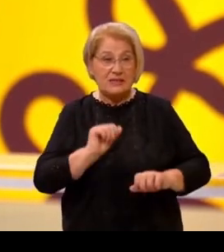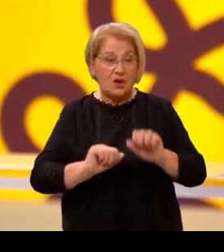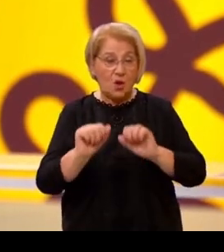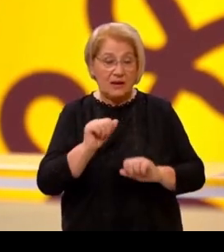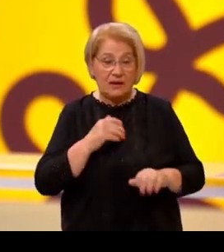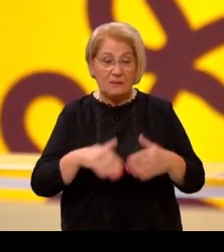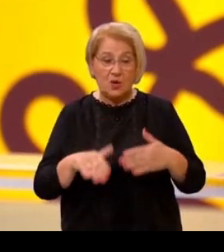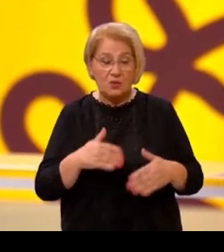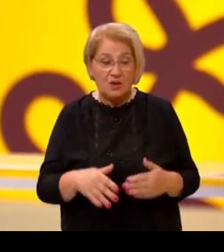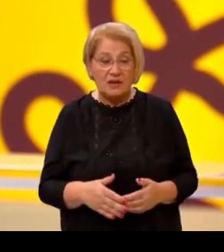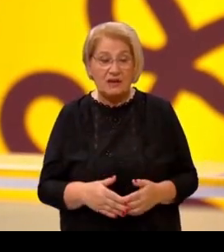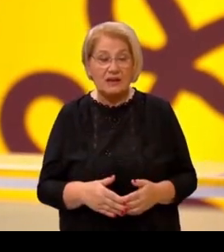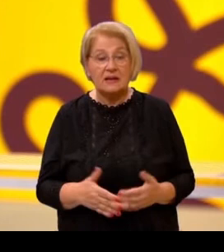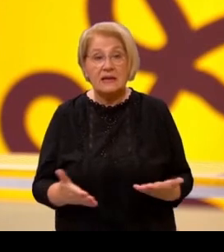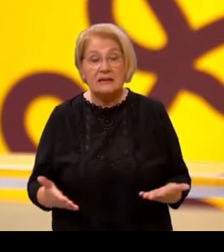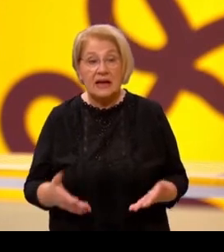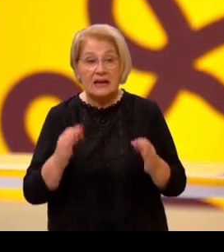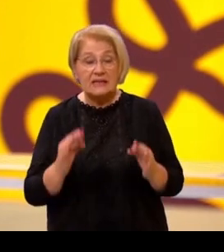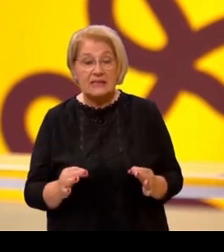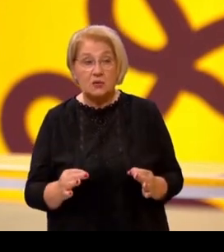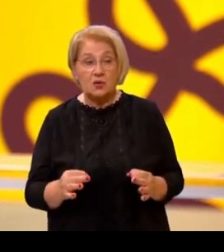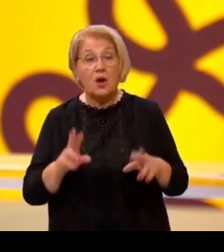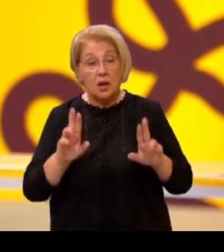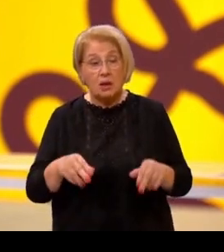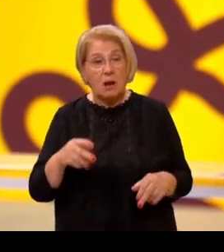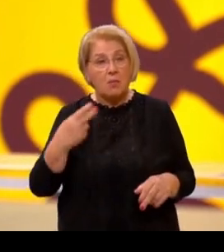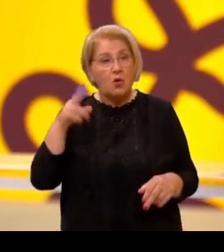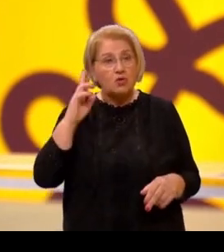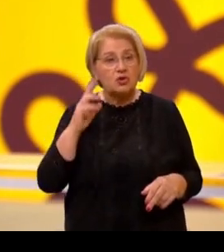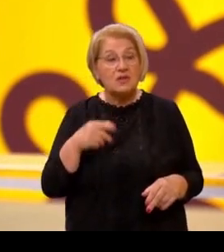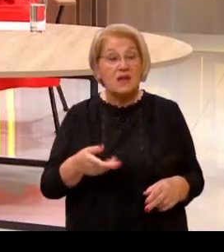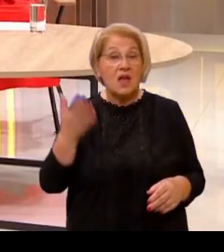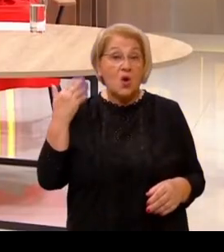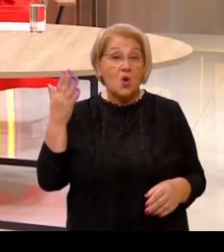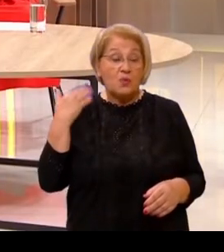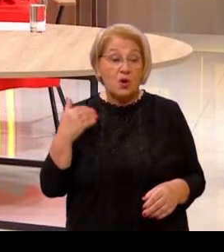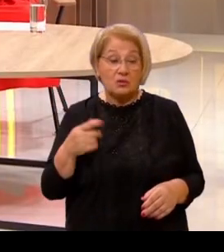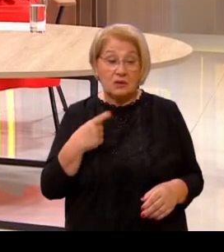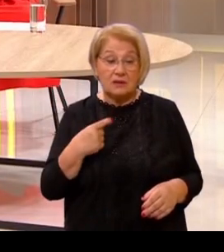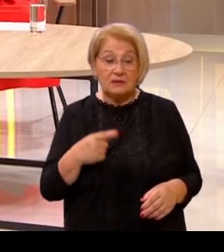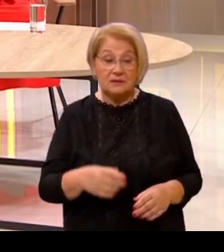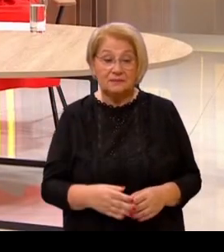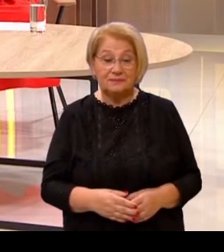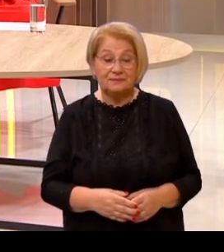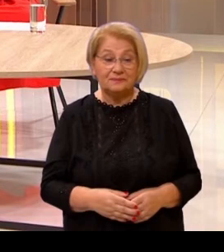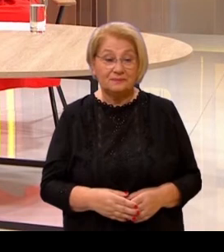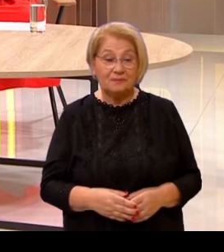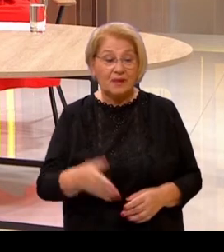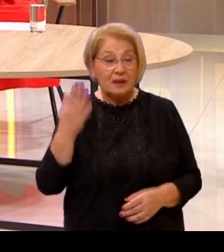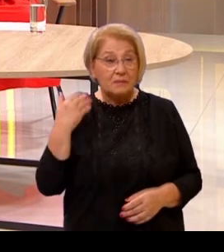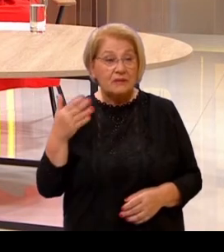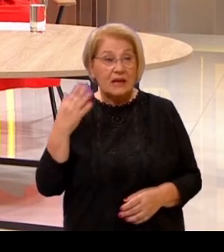ministar je bio jedan tako da sigurno potencijala ima. Kažem i u prošlosti smo bez obzira na politički preznak